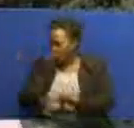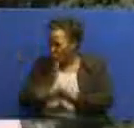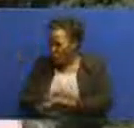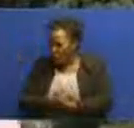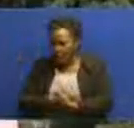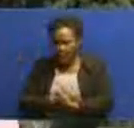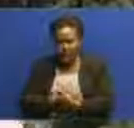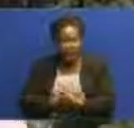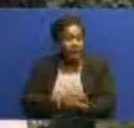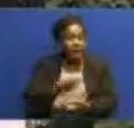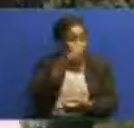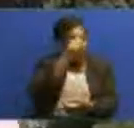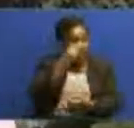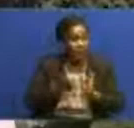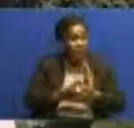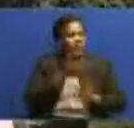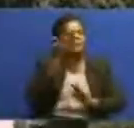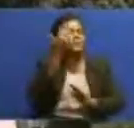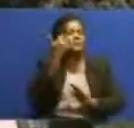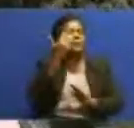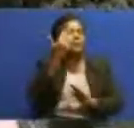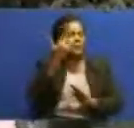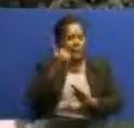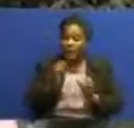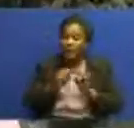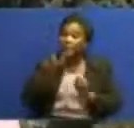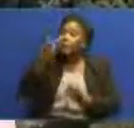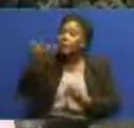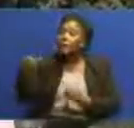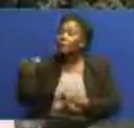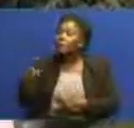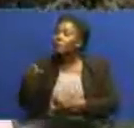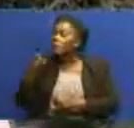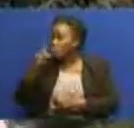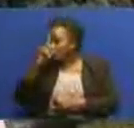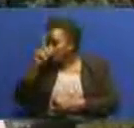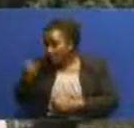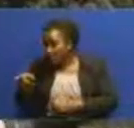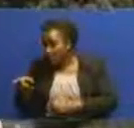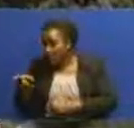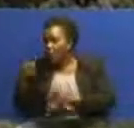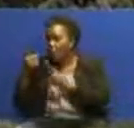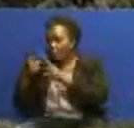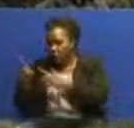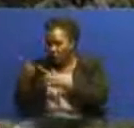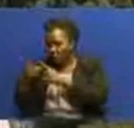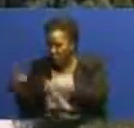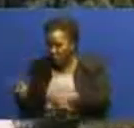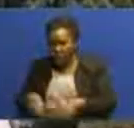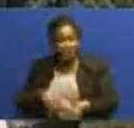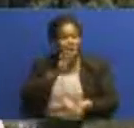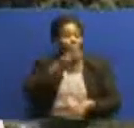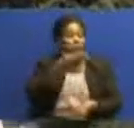ilimu ilianza zamani lakini wananchi kwa uelewa au kukujua